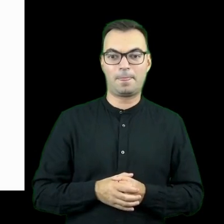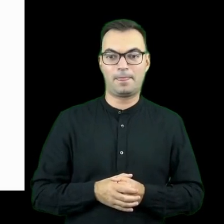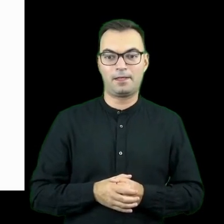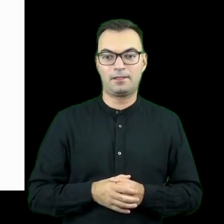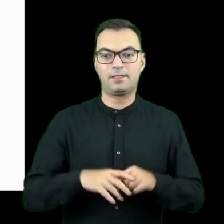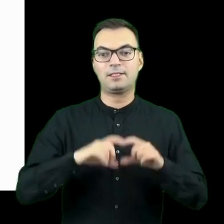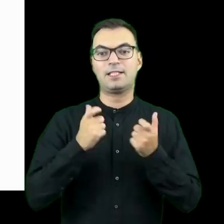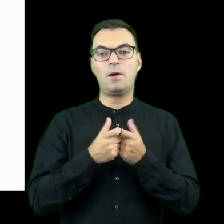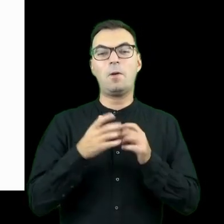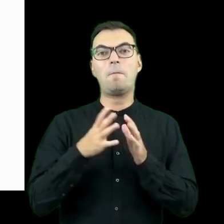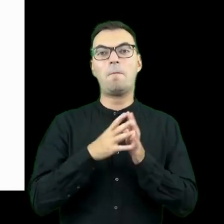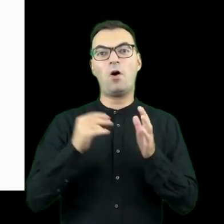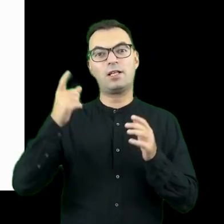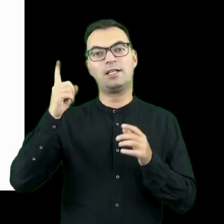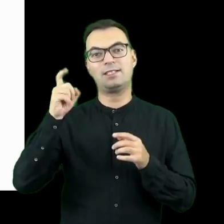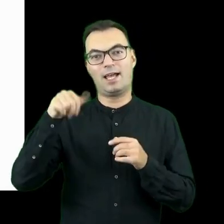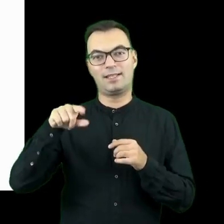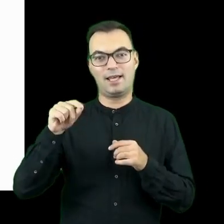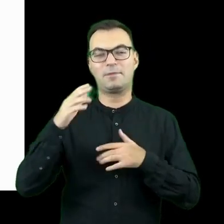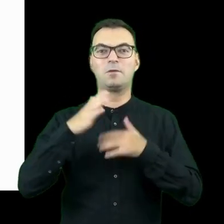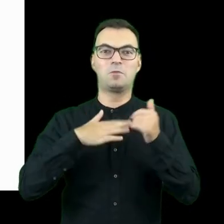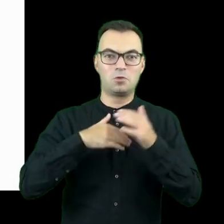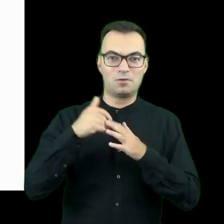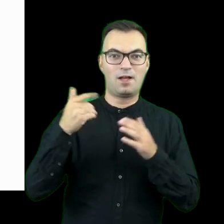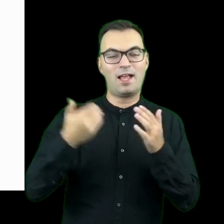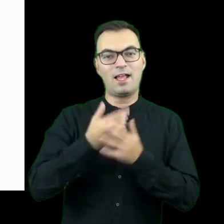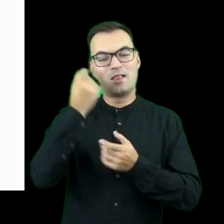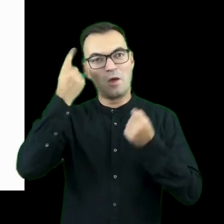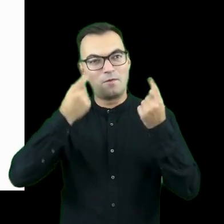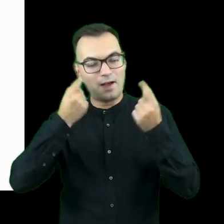cały model startupowy i sposób budowania innowacji